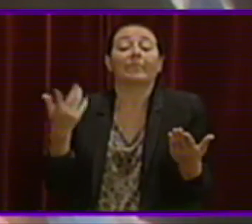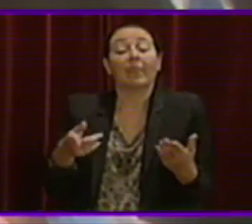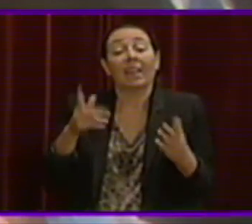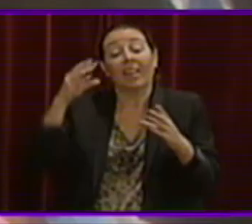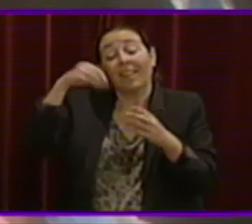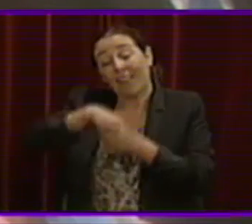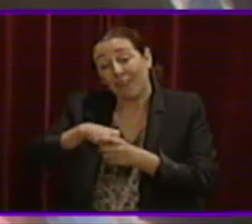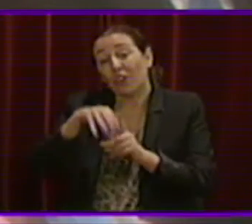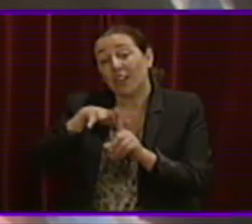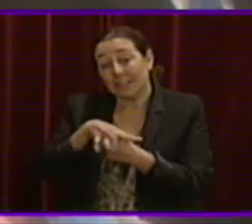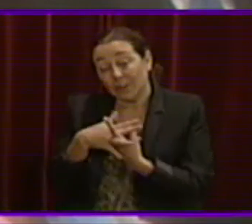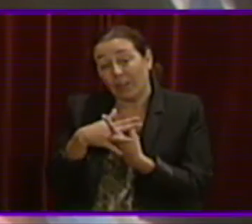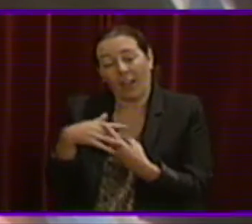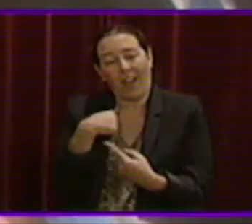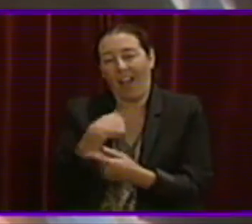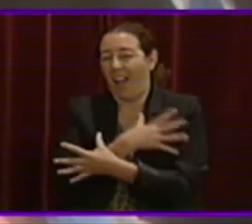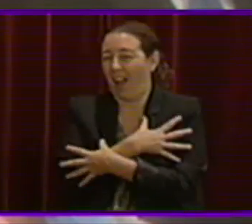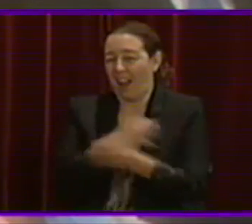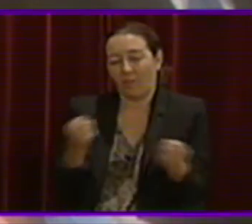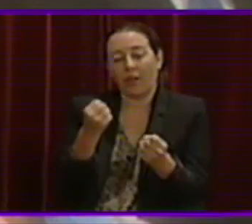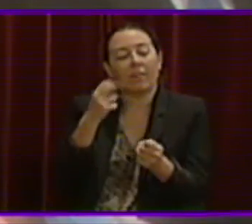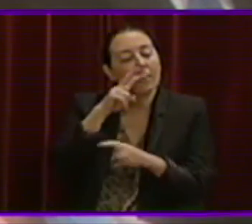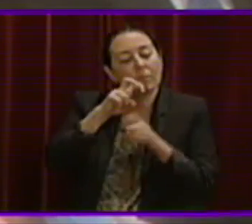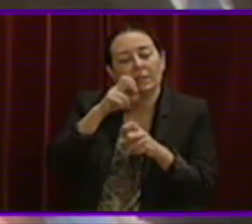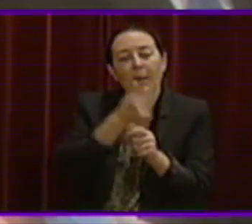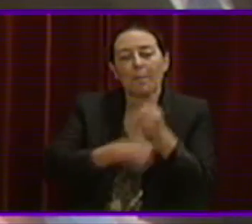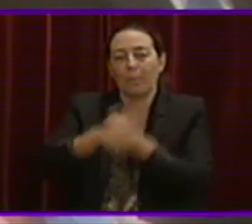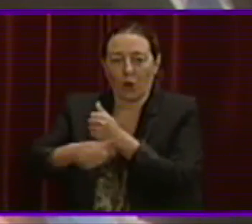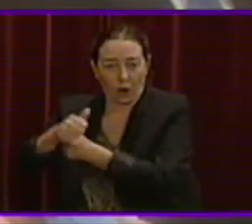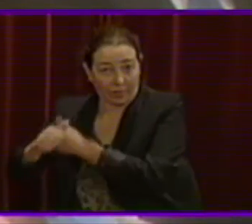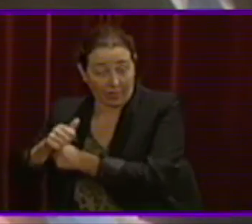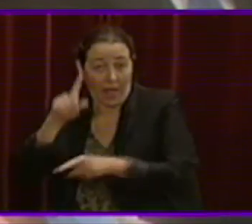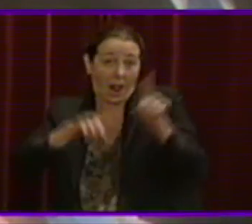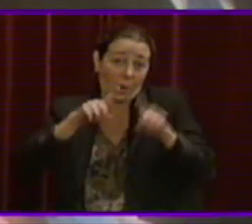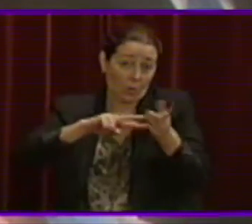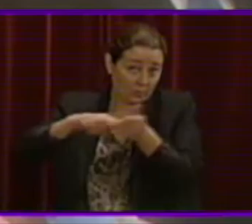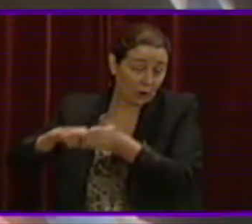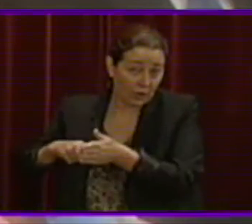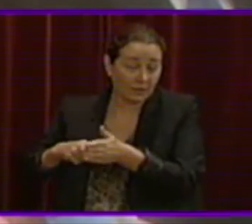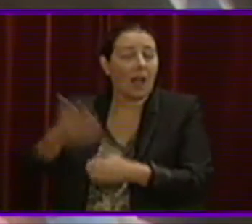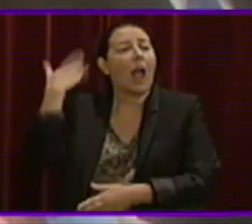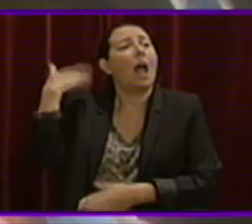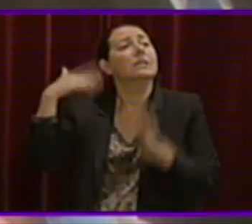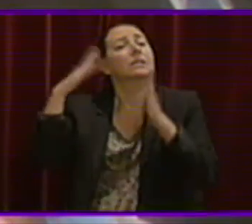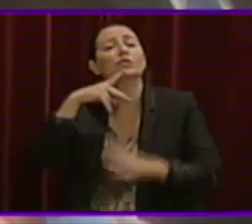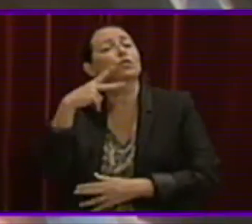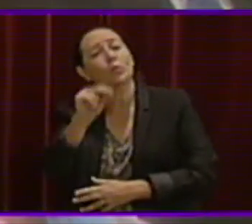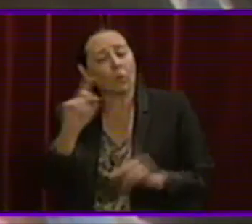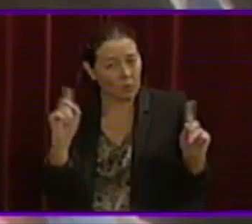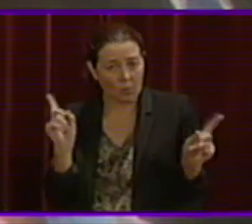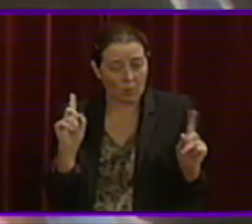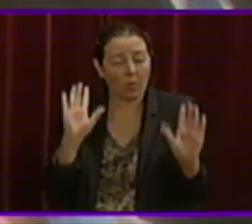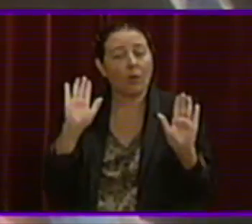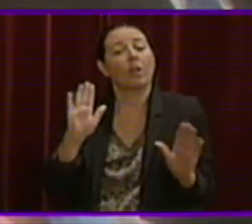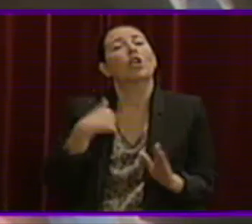d'aquesta situació mos veiem obligats a prioritzar determinats projectes i el que vàrem dir en aquest moment no va ser no en aquest projecte, vàrem dir que